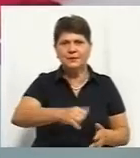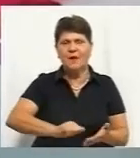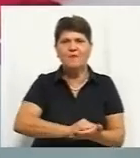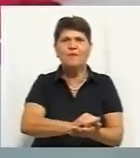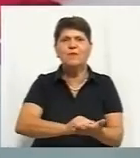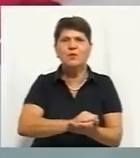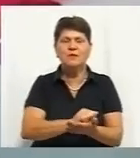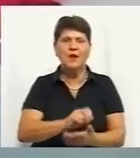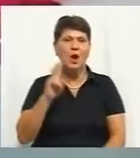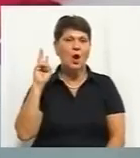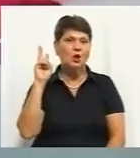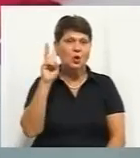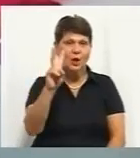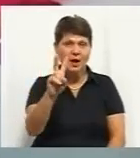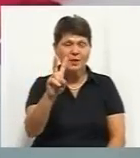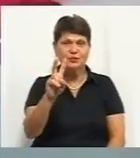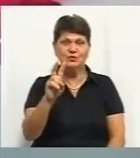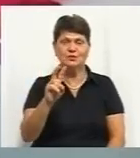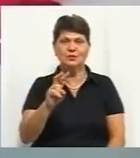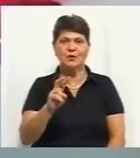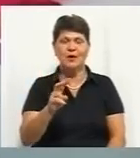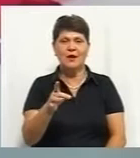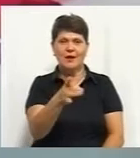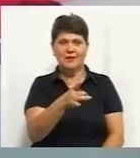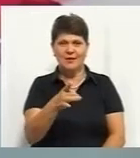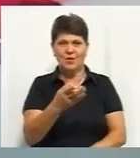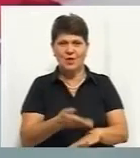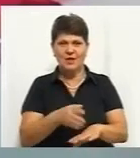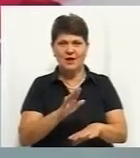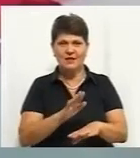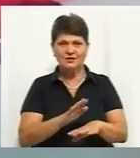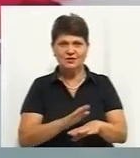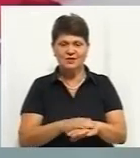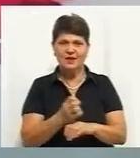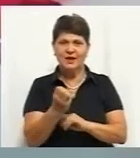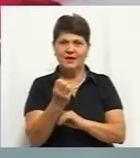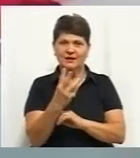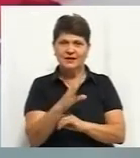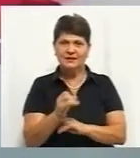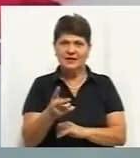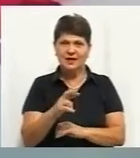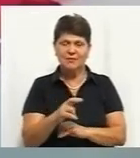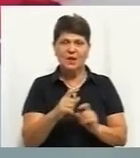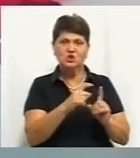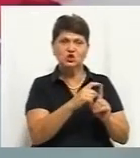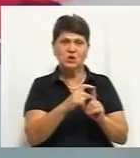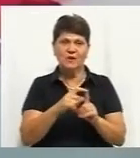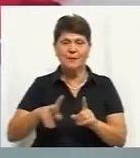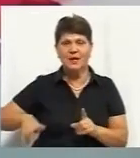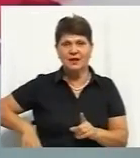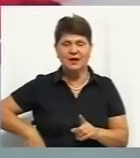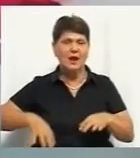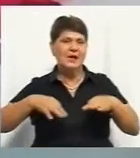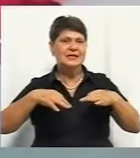продовжують тролейбусну лінію у мікрорайоні Тяжелів. Роботи розпочалися 13 серпня. За словами директора Вінницької